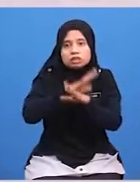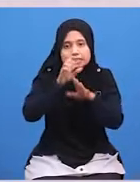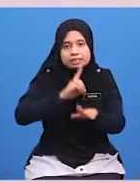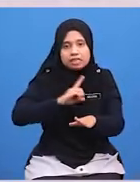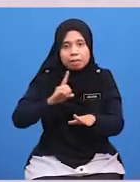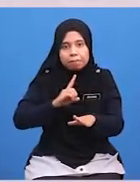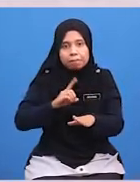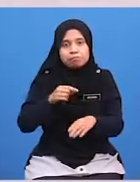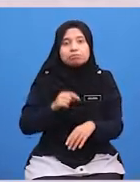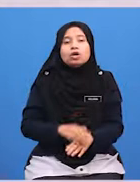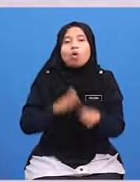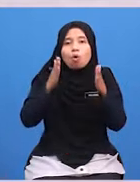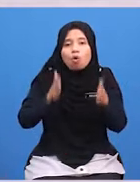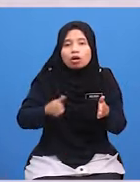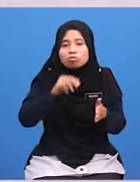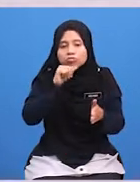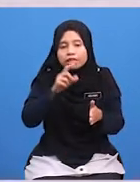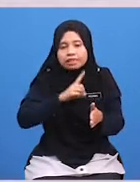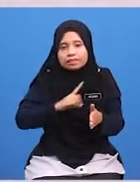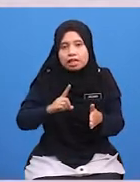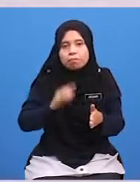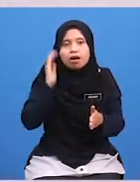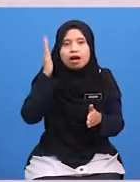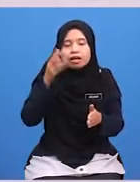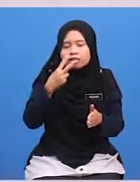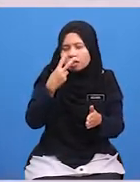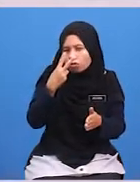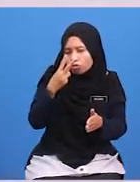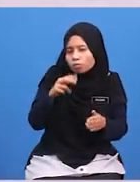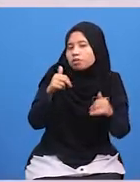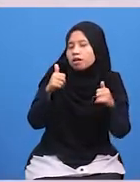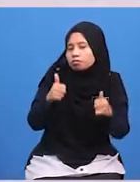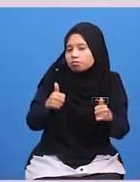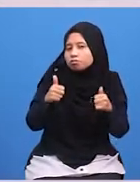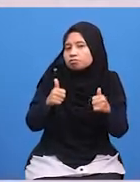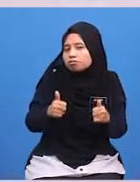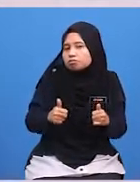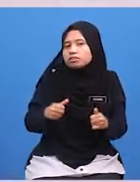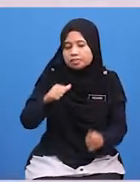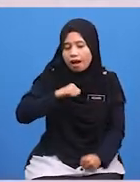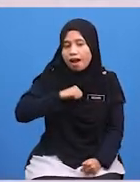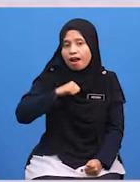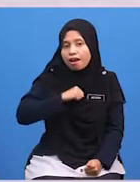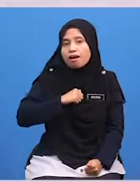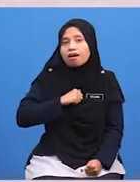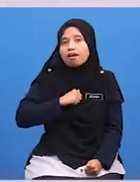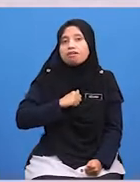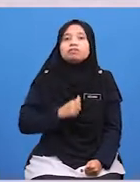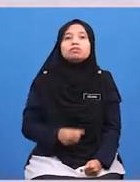Di Mana Orang-orang Bukan Islam Akan Dapat Melihat Tingginya Akhlak